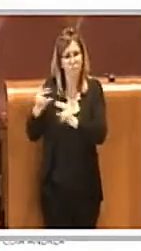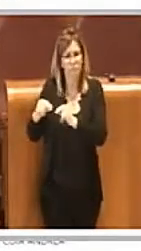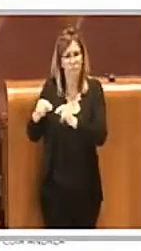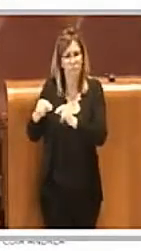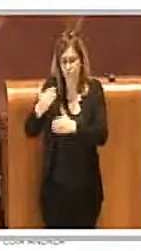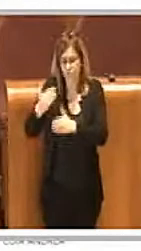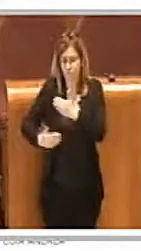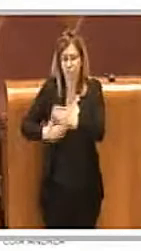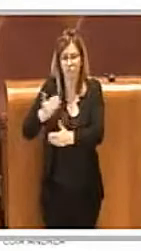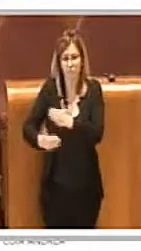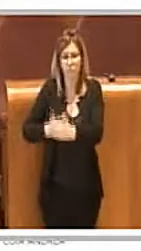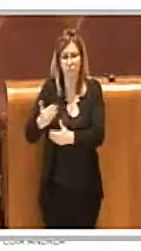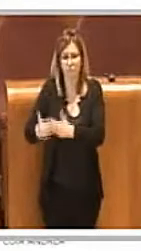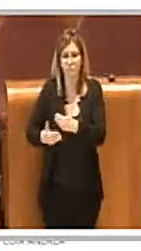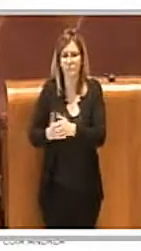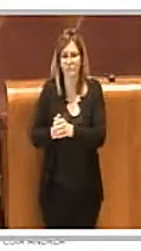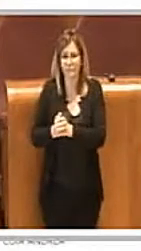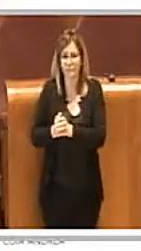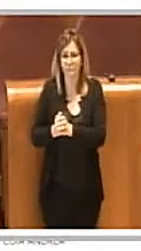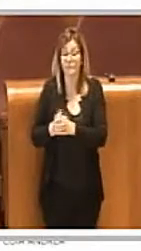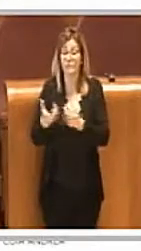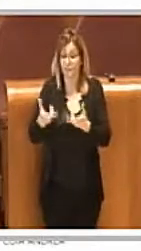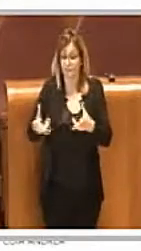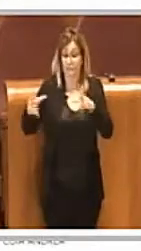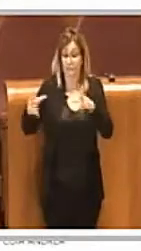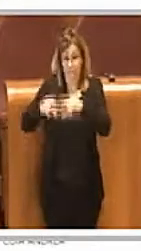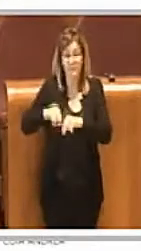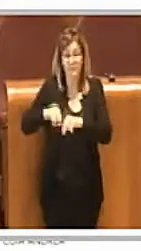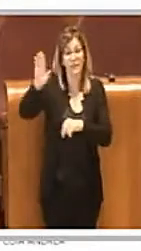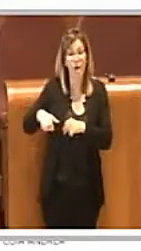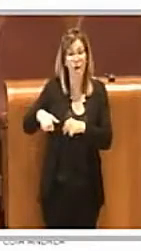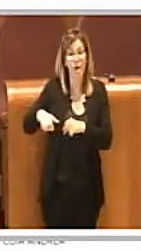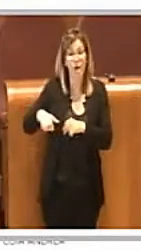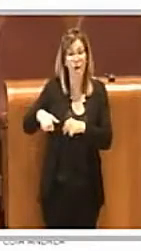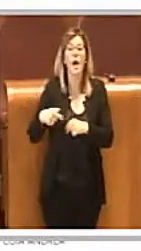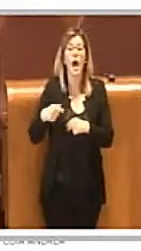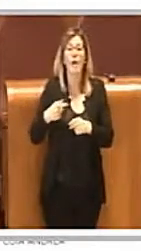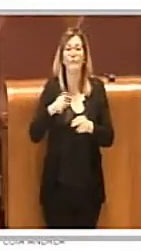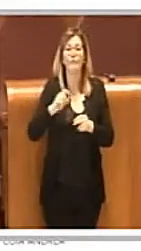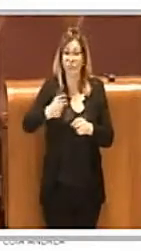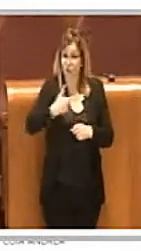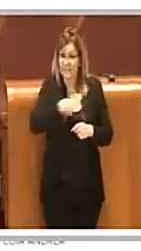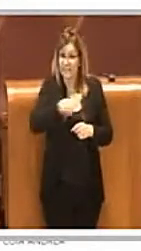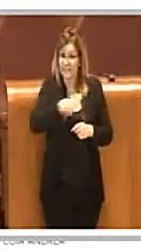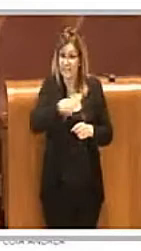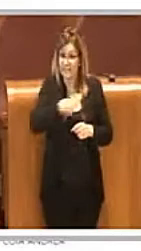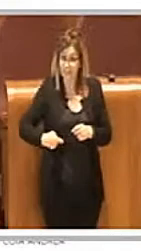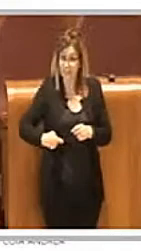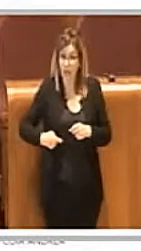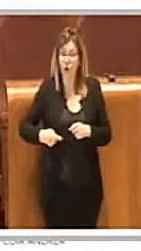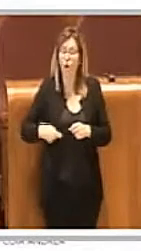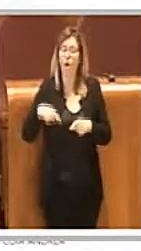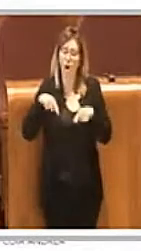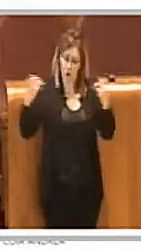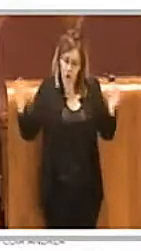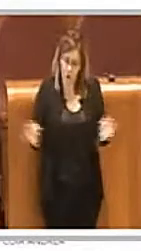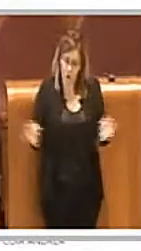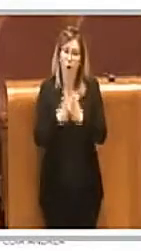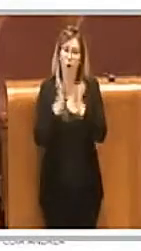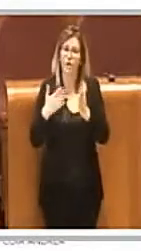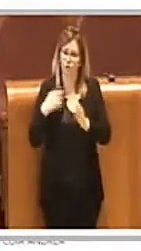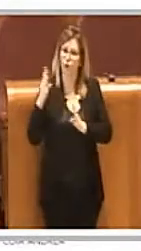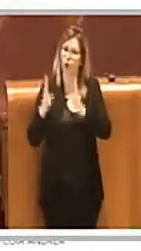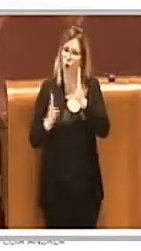riconvocare in audizione il vice sindaco, anche questa sarà una nuova occasione di confronto anche con